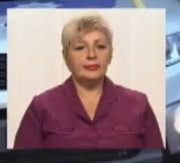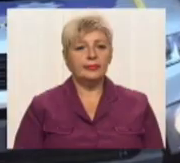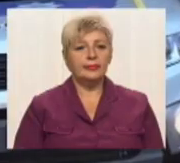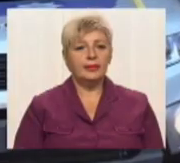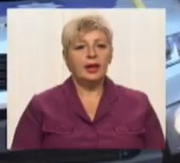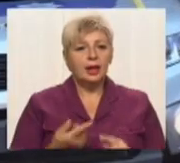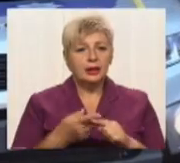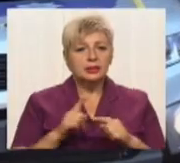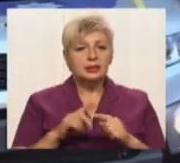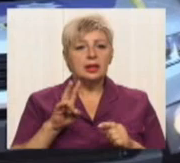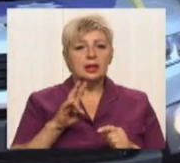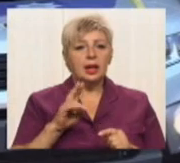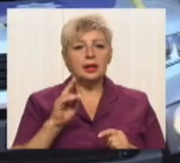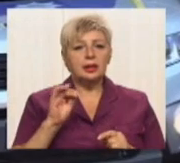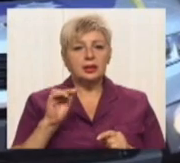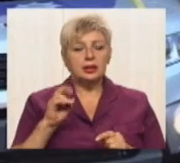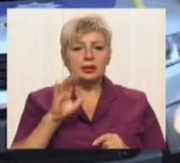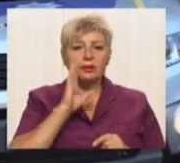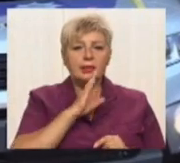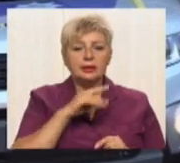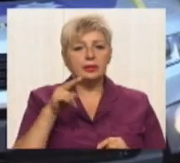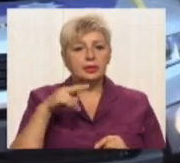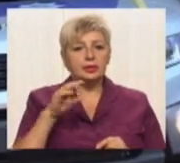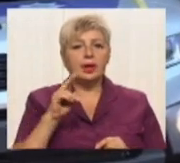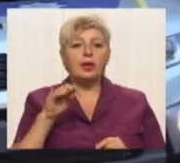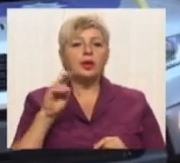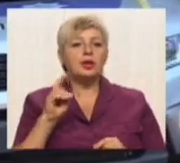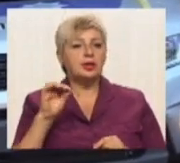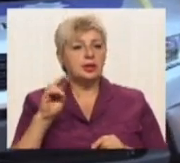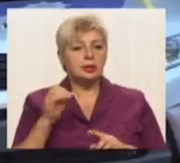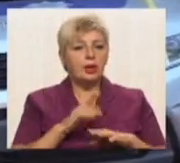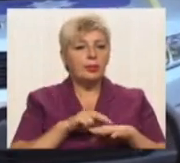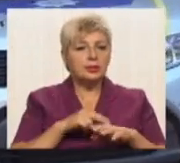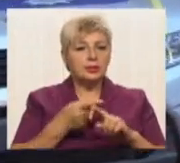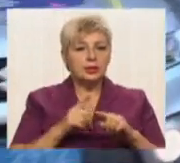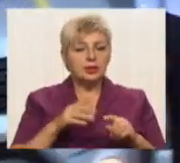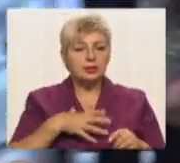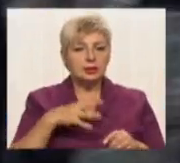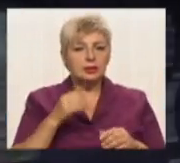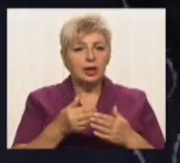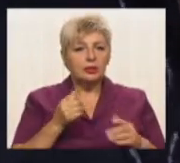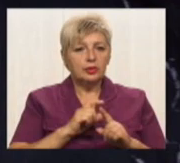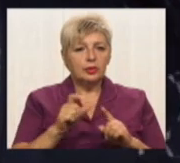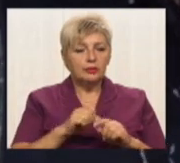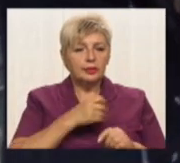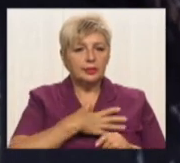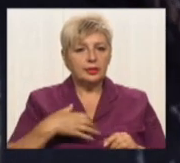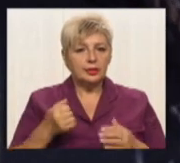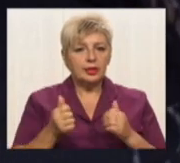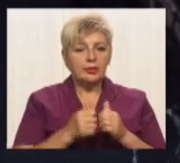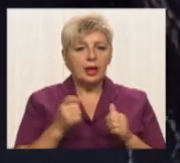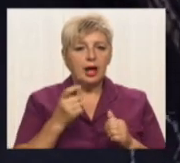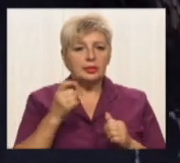Це Неля Кірієнко. Мати Дмитра Кірієнка поліцейського, який загинув від кульових поранень біля харківської мерії вночі 20